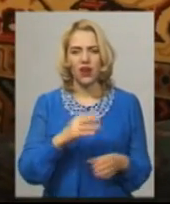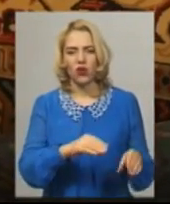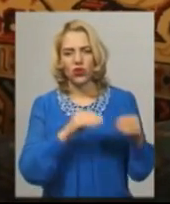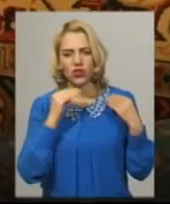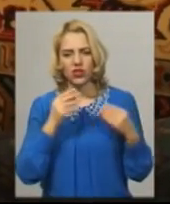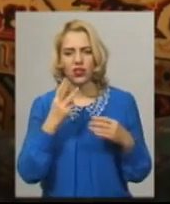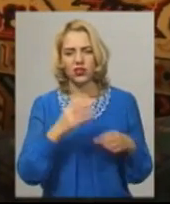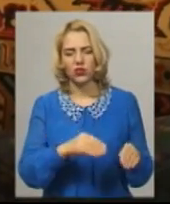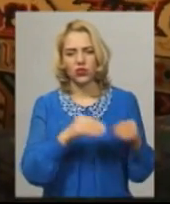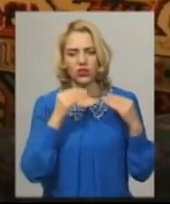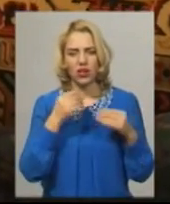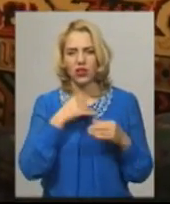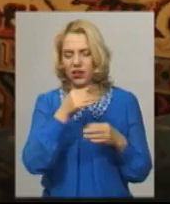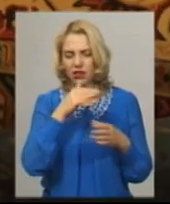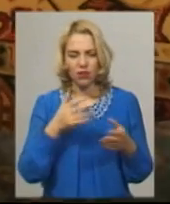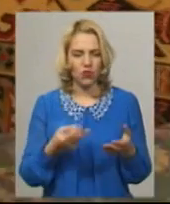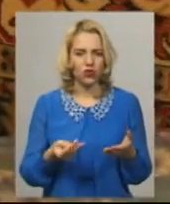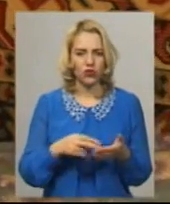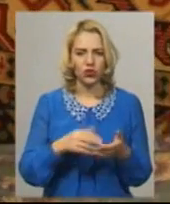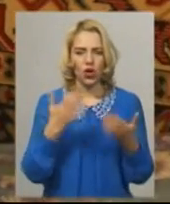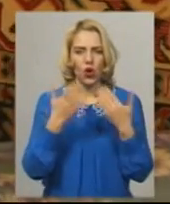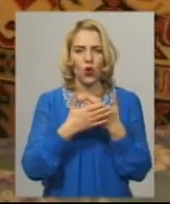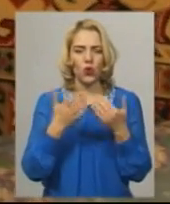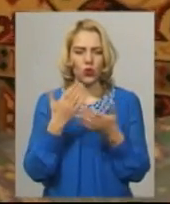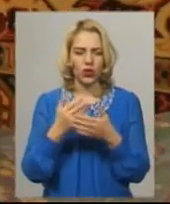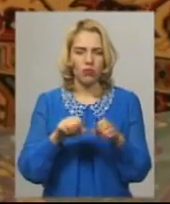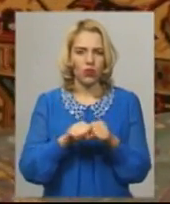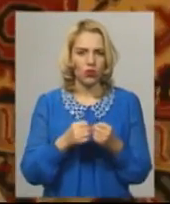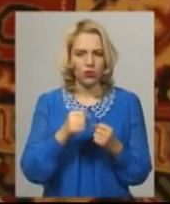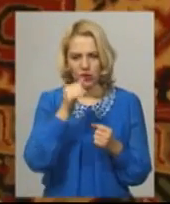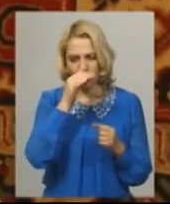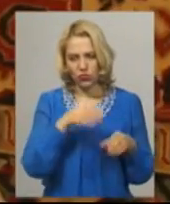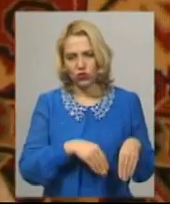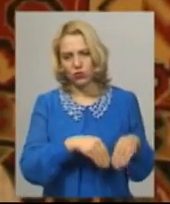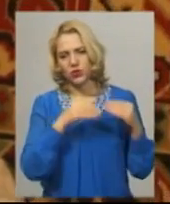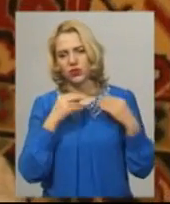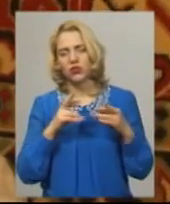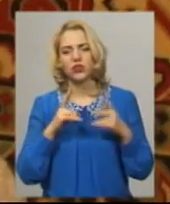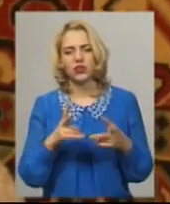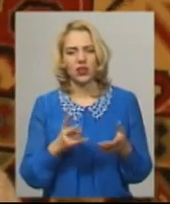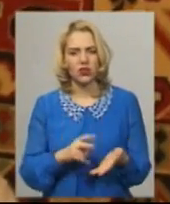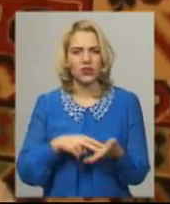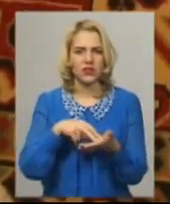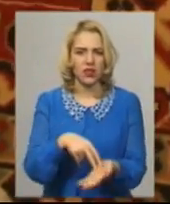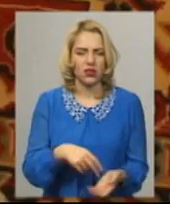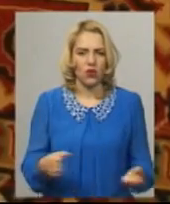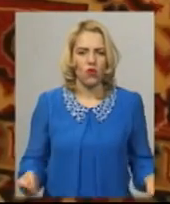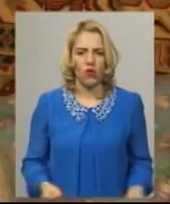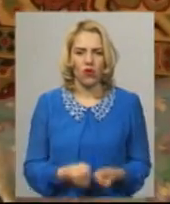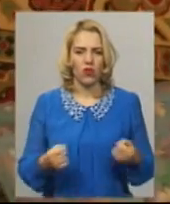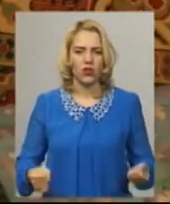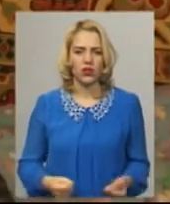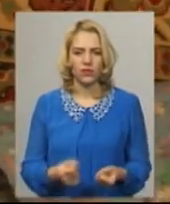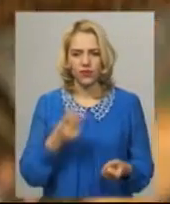одіяла, вилізти з-під них не можу, руки поломані, не можу підтягнути. І от як на землю опстити